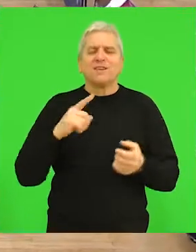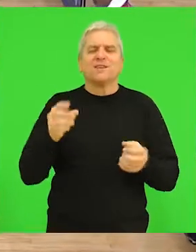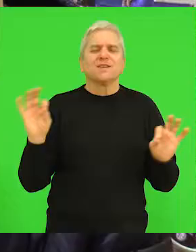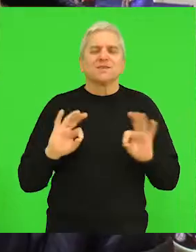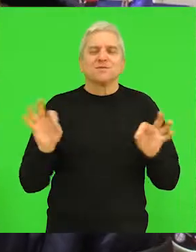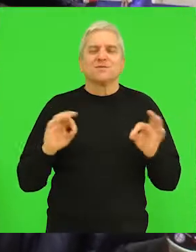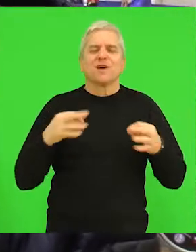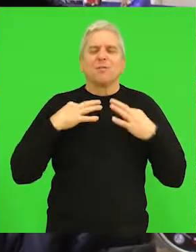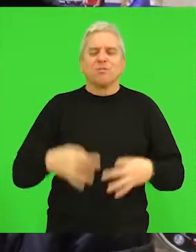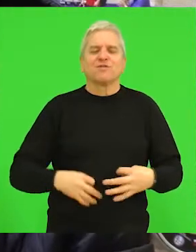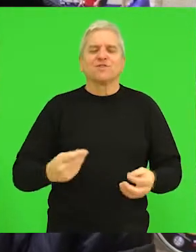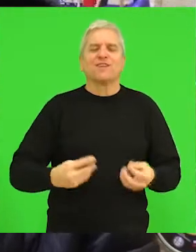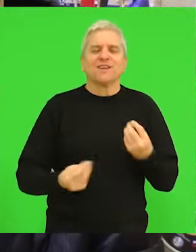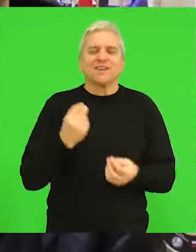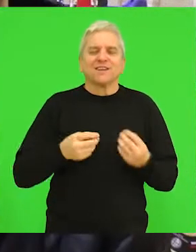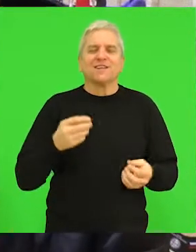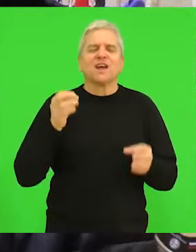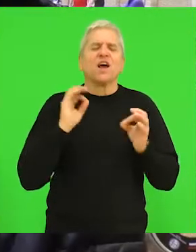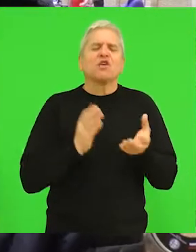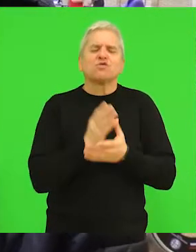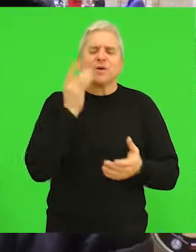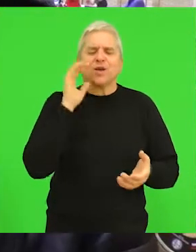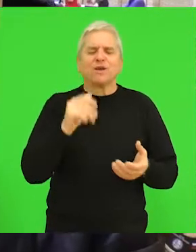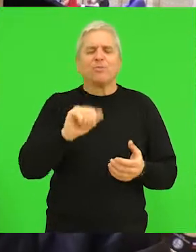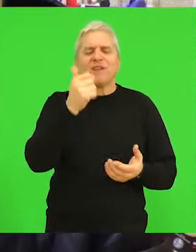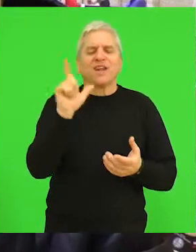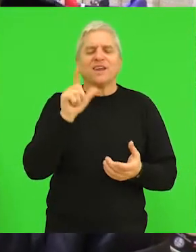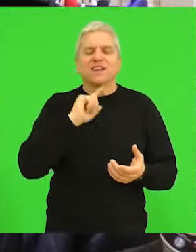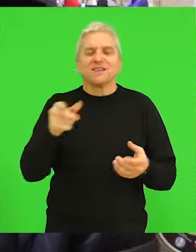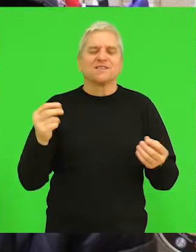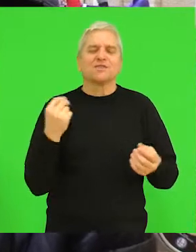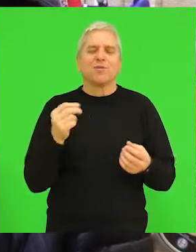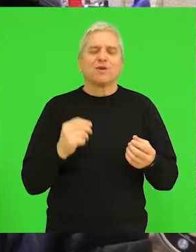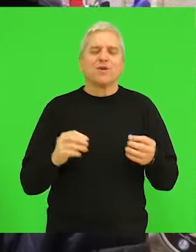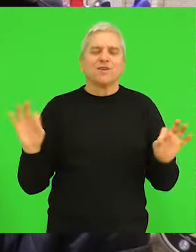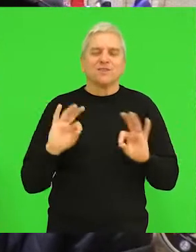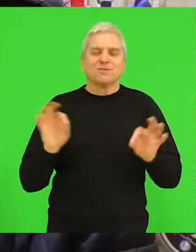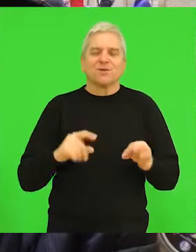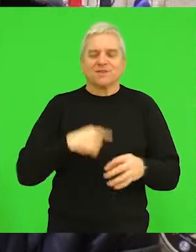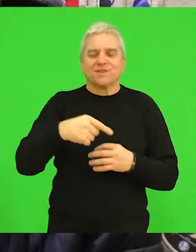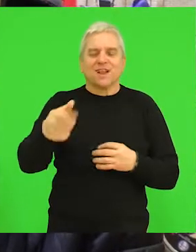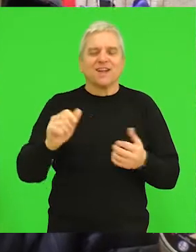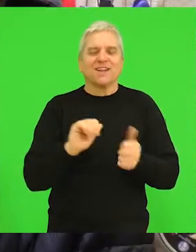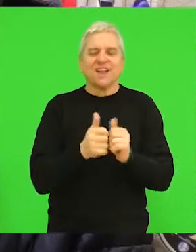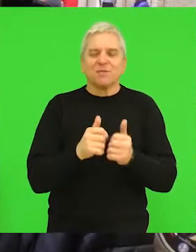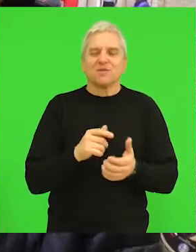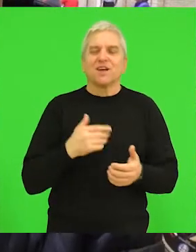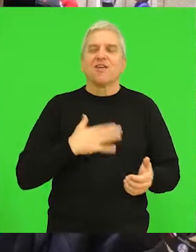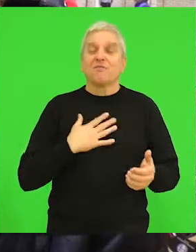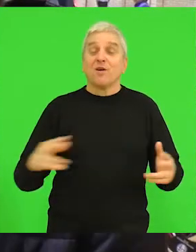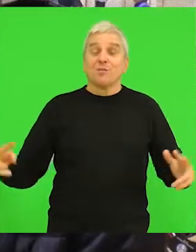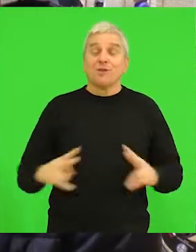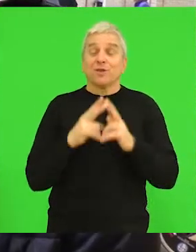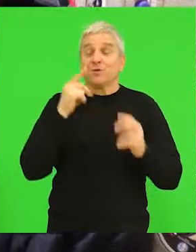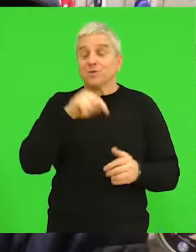bi se spremili mi profesionalni grači koji igramo neke super ligu i prve lige da se spremimo dobro za naredne mečeve tako da volim